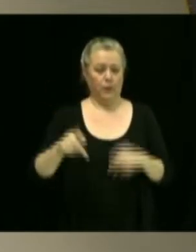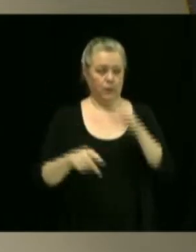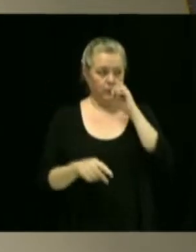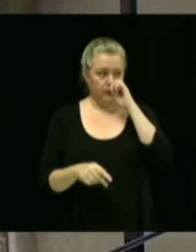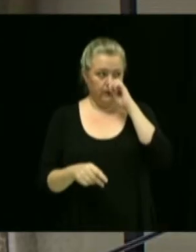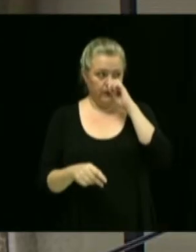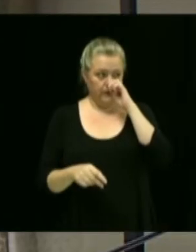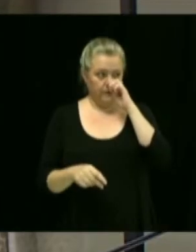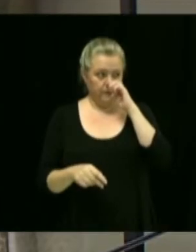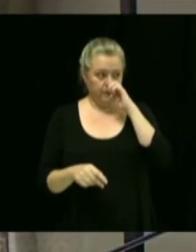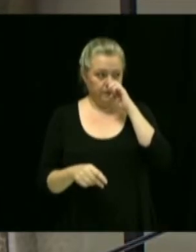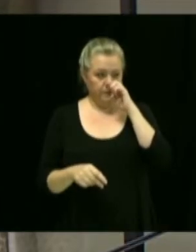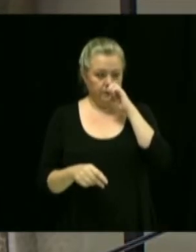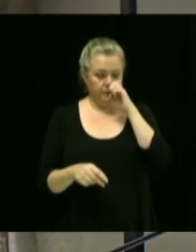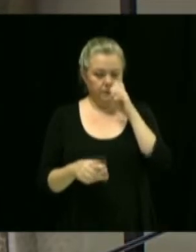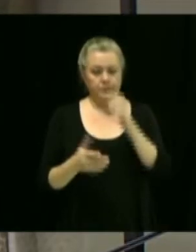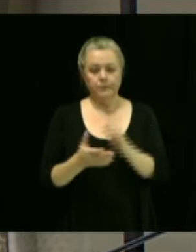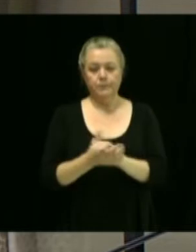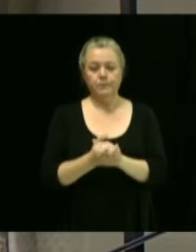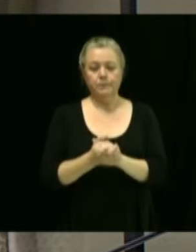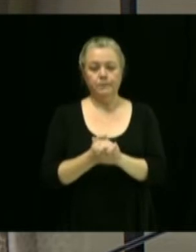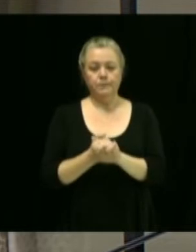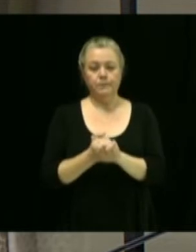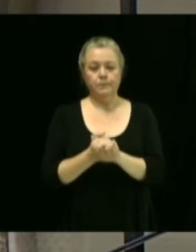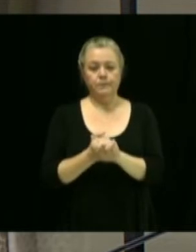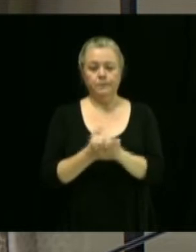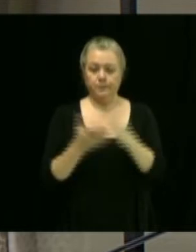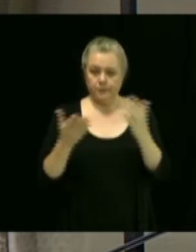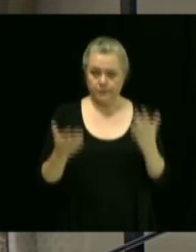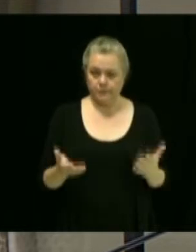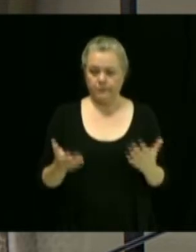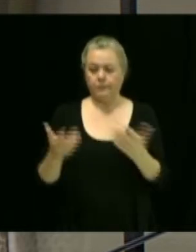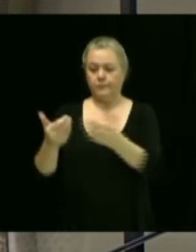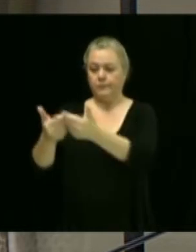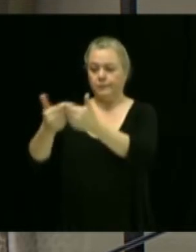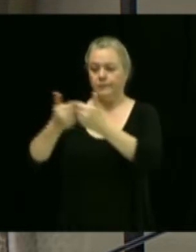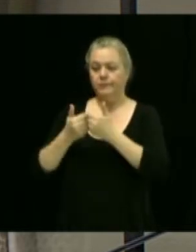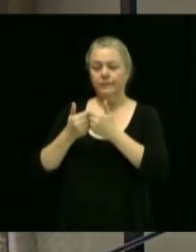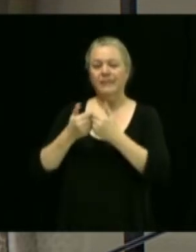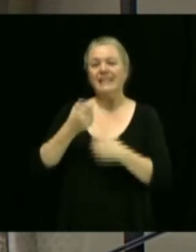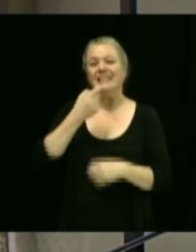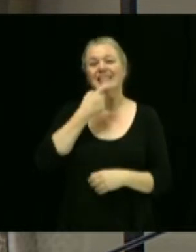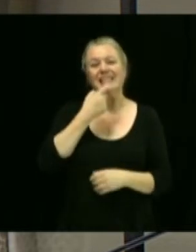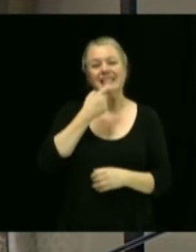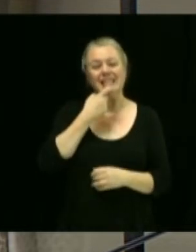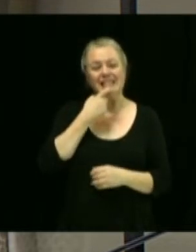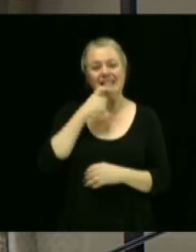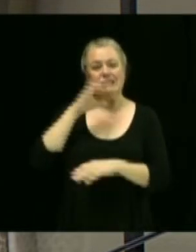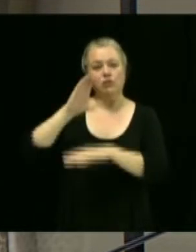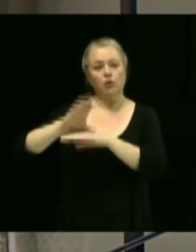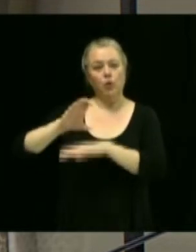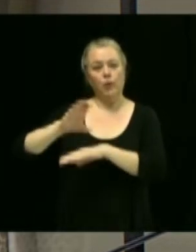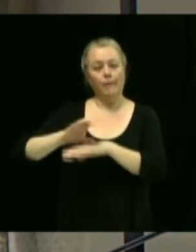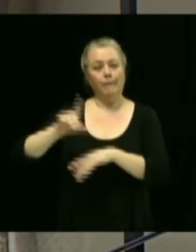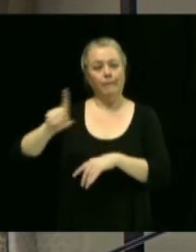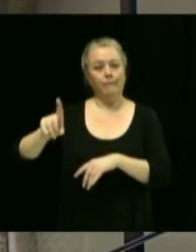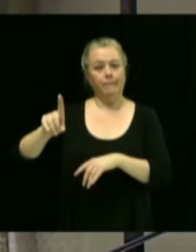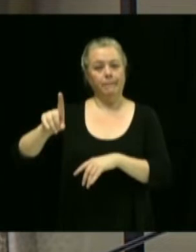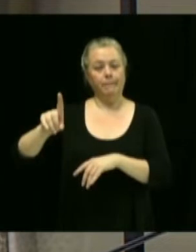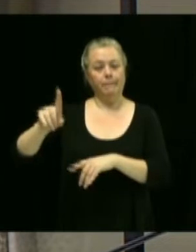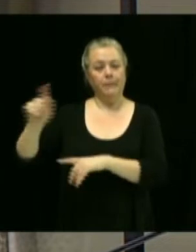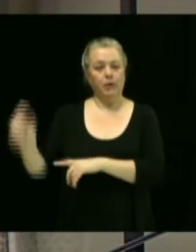Oui. Alors, dans ce cas-ci, il s'agit d'une demande formulée par le club de golf limité